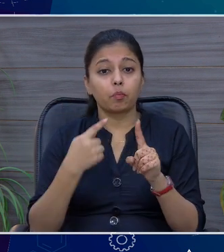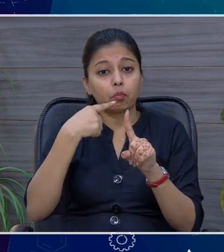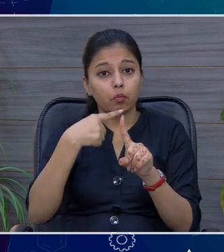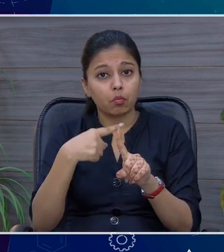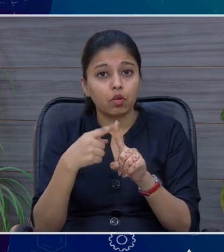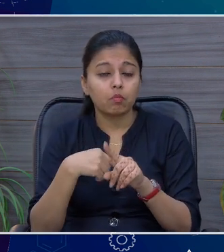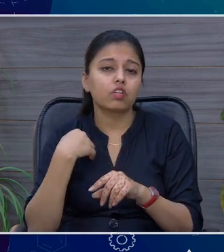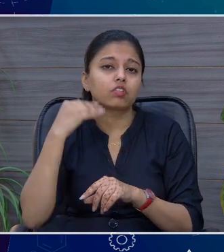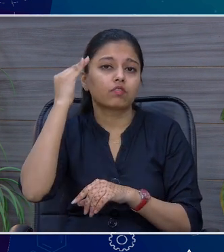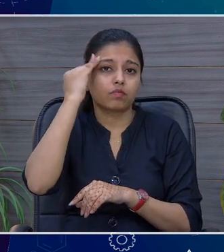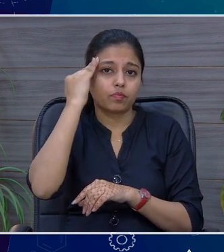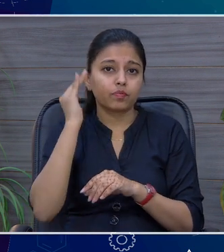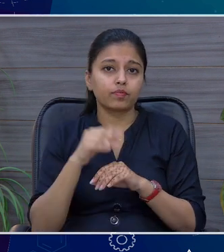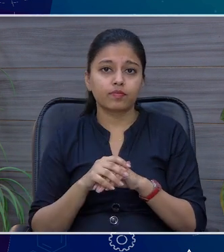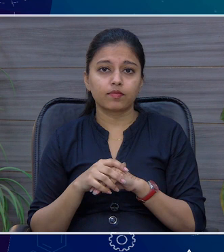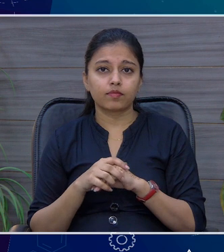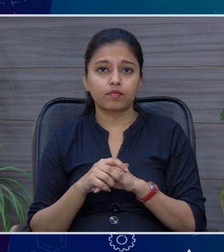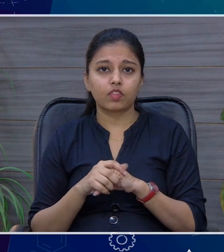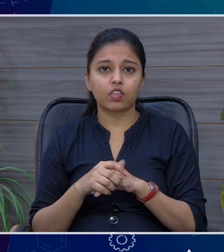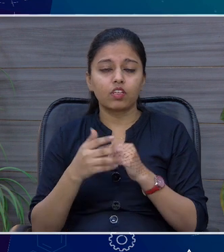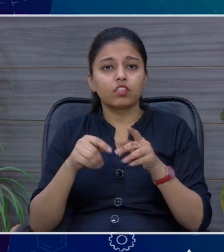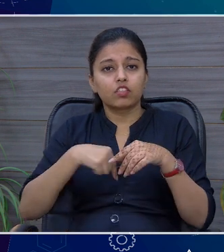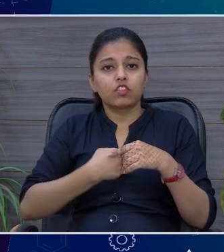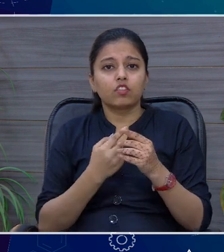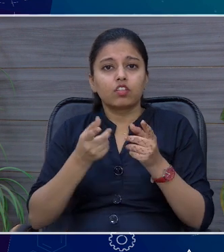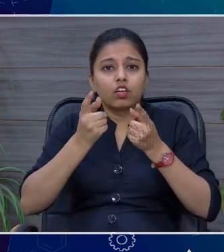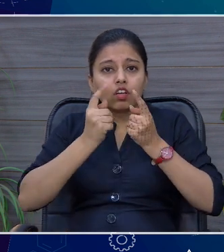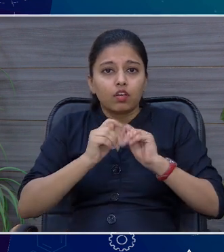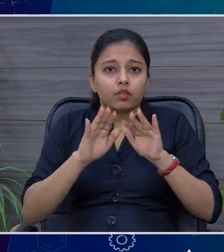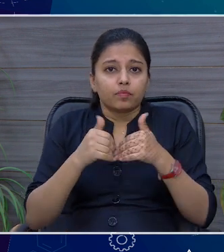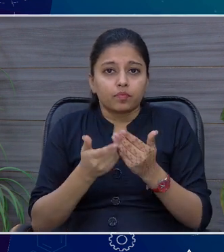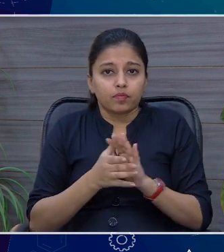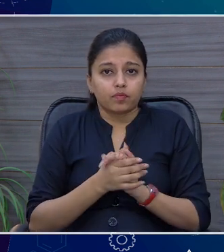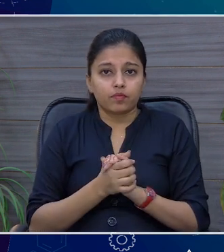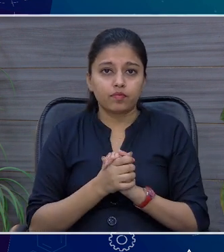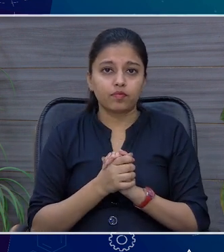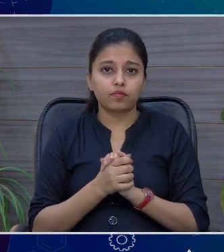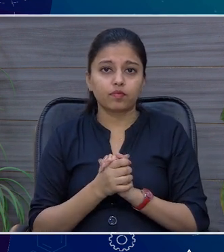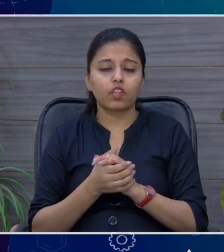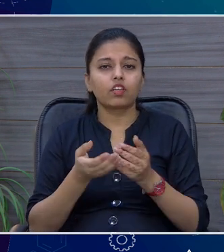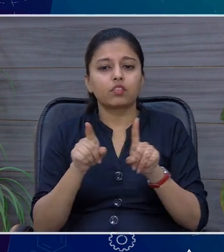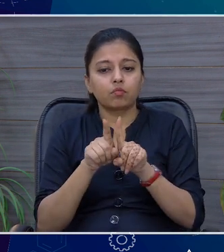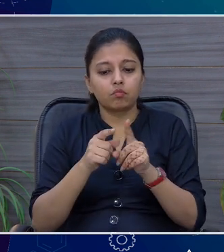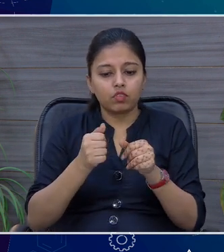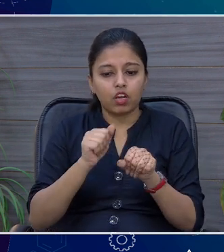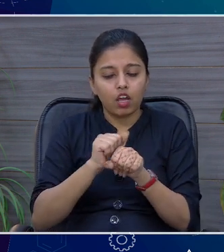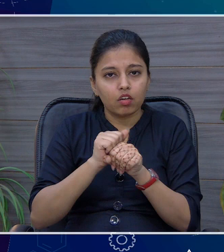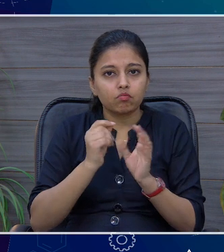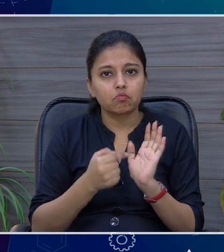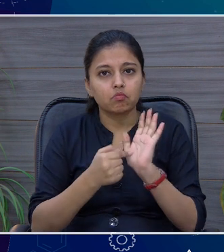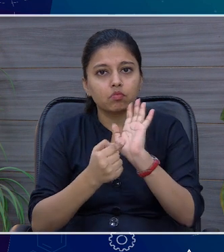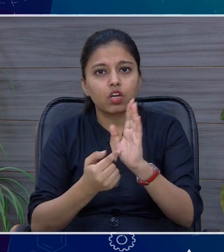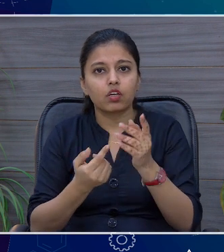एक लेगान गवी जी अपर संद करेंगा ना करना की जी ना इन्यूदूरीशन